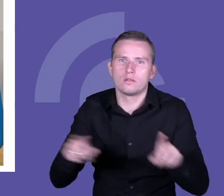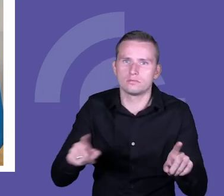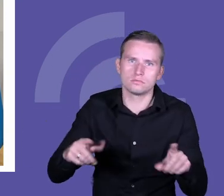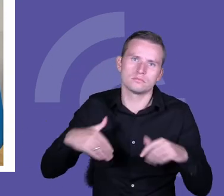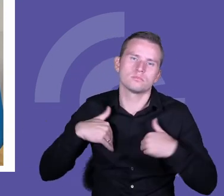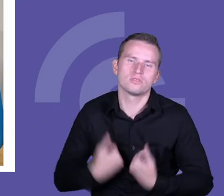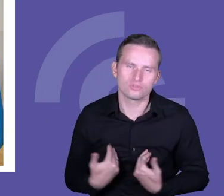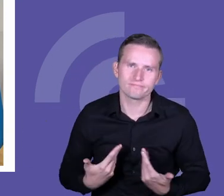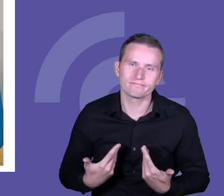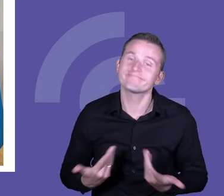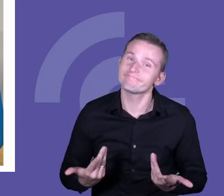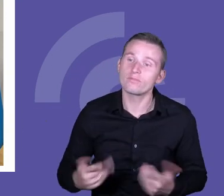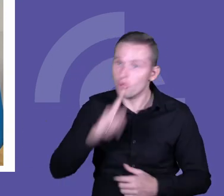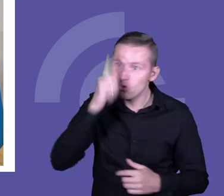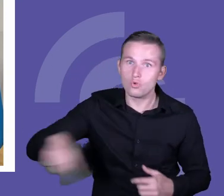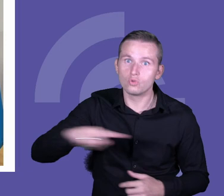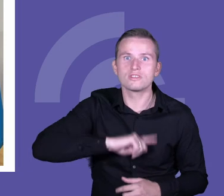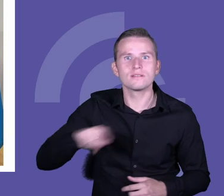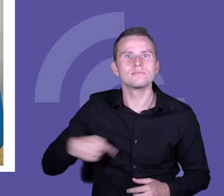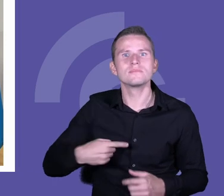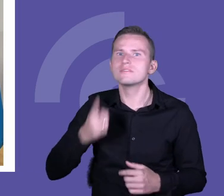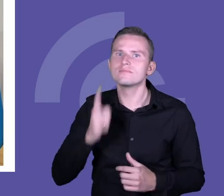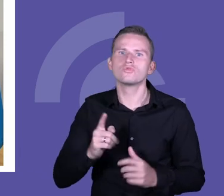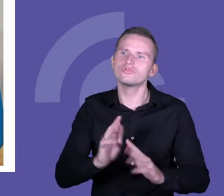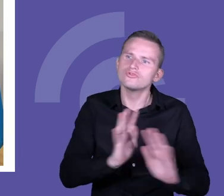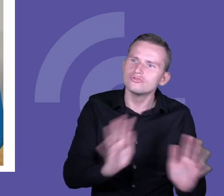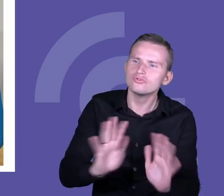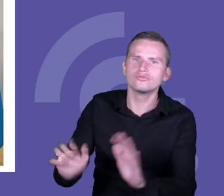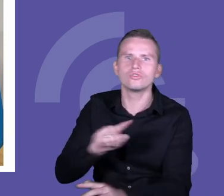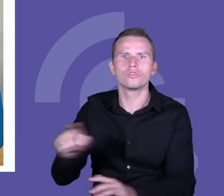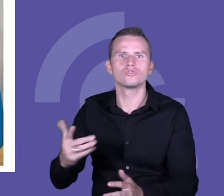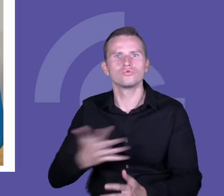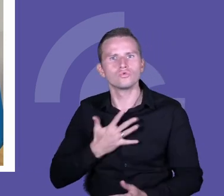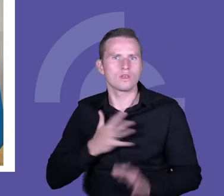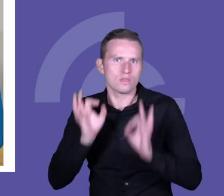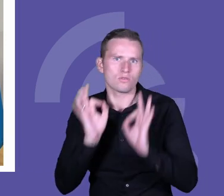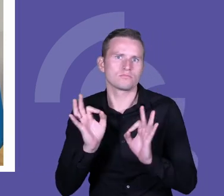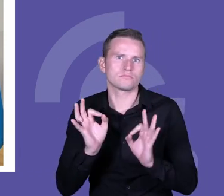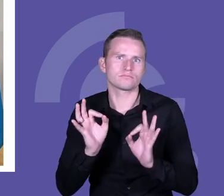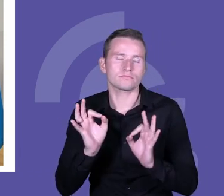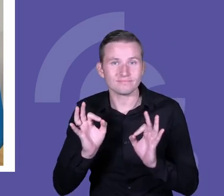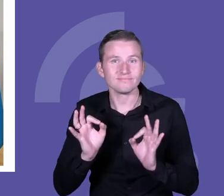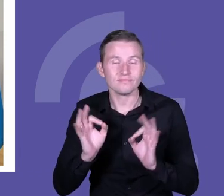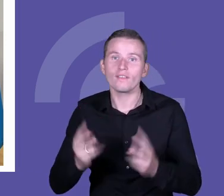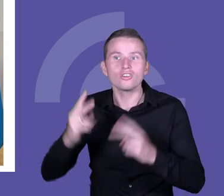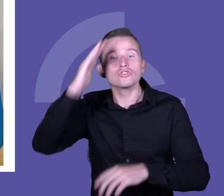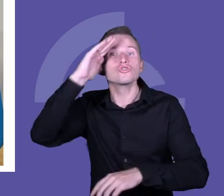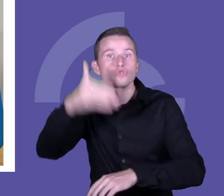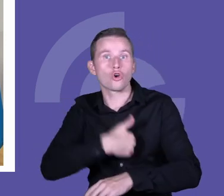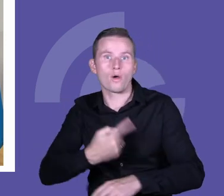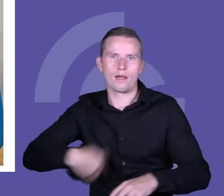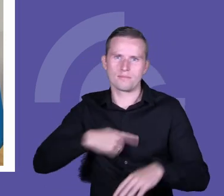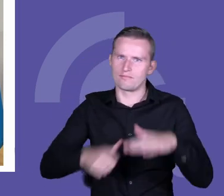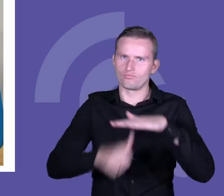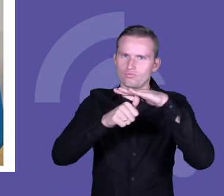dobrostan, trochę wybiegam dalej, to warto też spojrzeć na to, czy prowadzimy szkołę w taki sposób, który